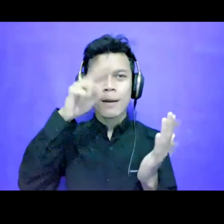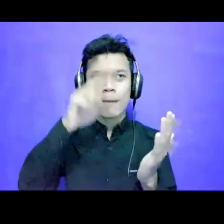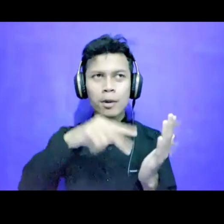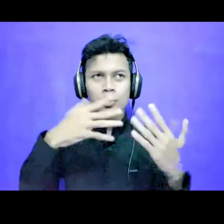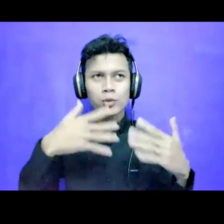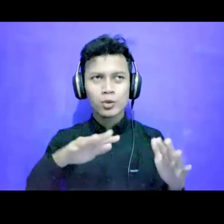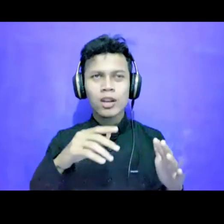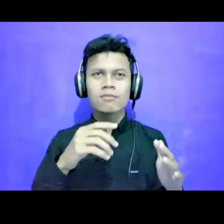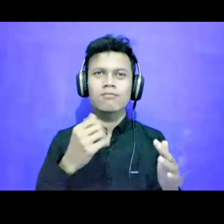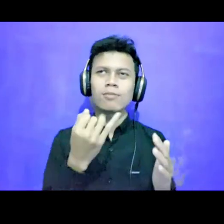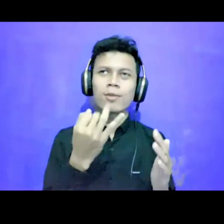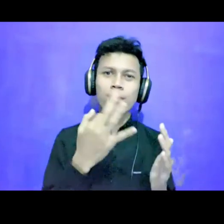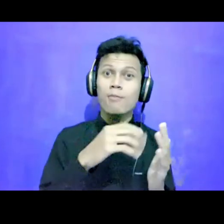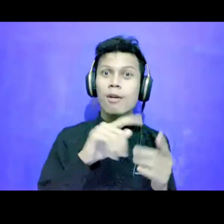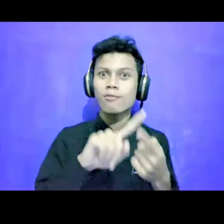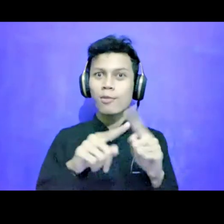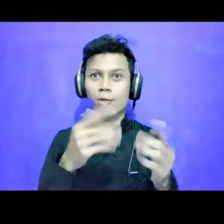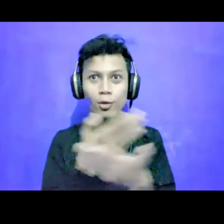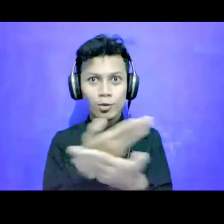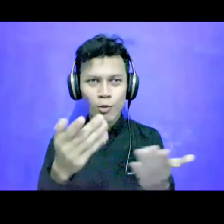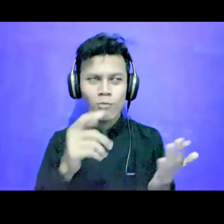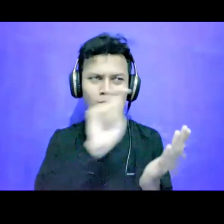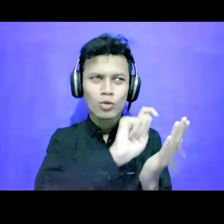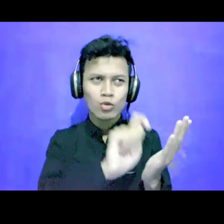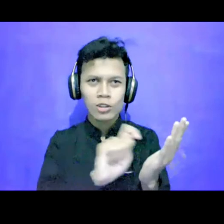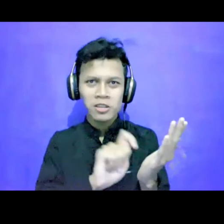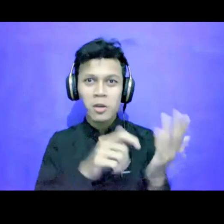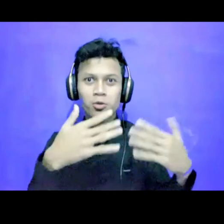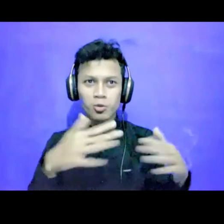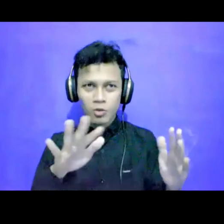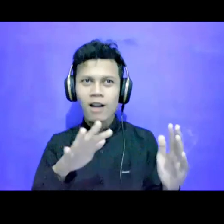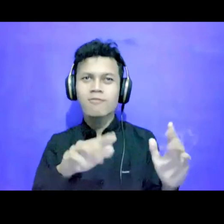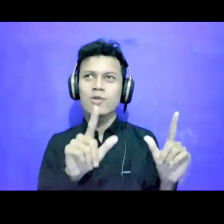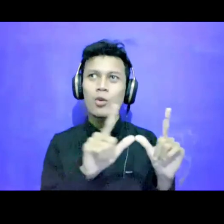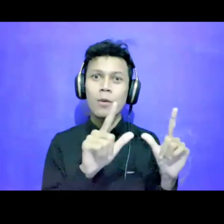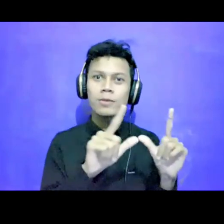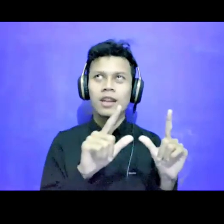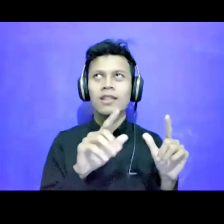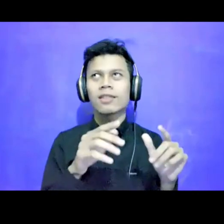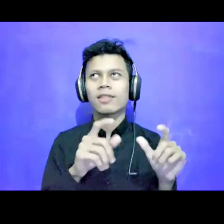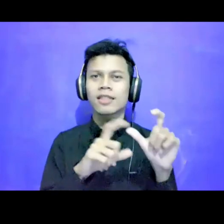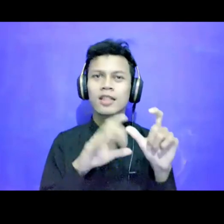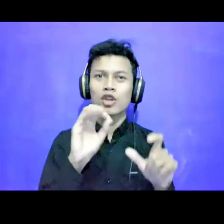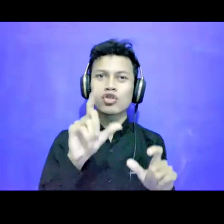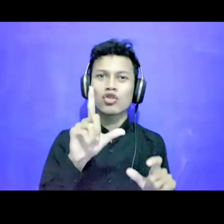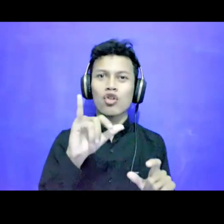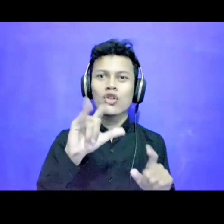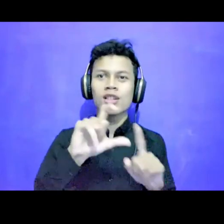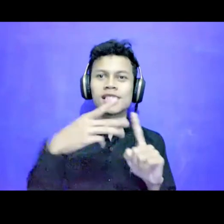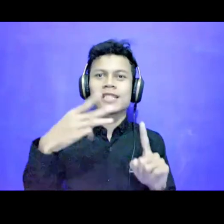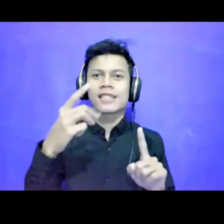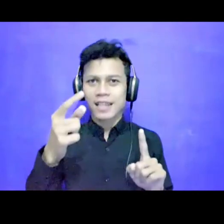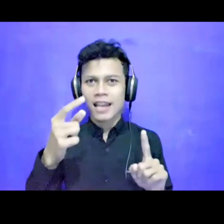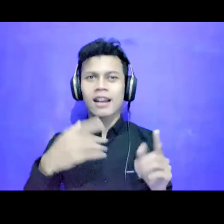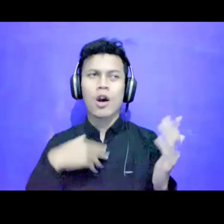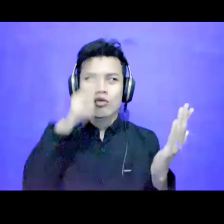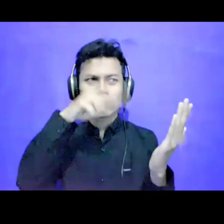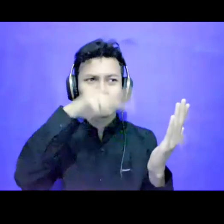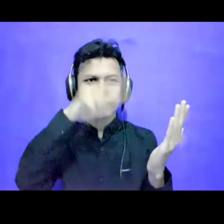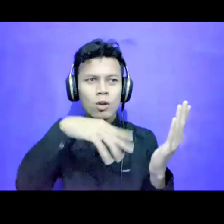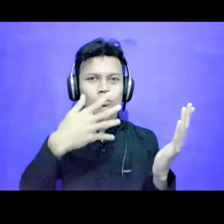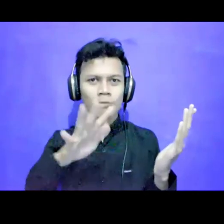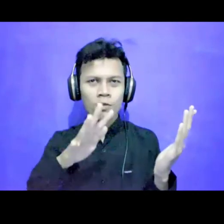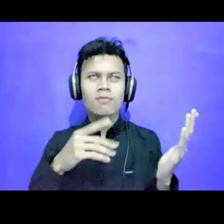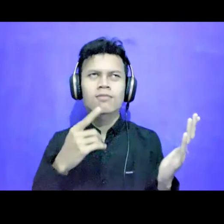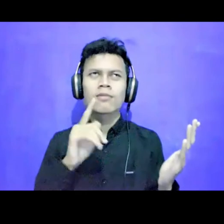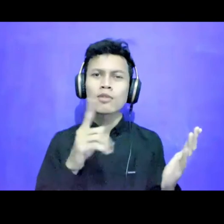tulisan-tulisan teman-teman di website solidar.id Menurutku sangat menarik, ada media komunitas yang